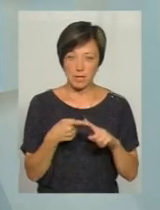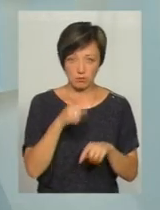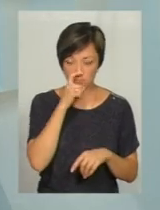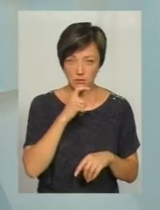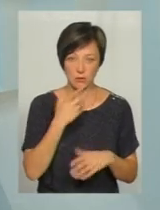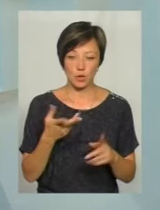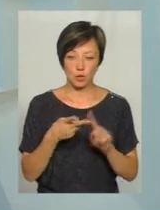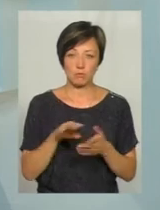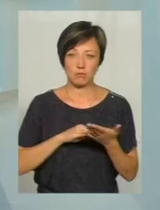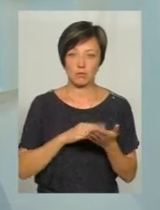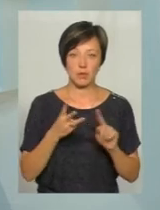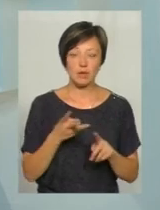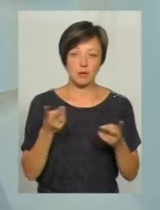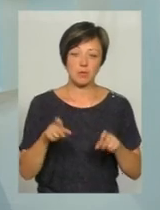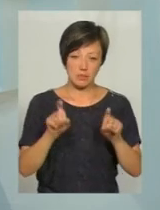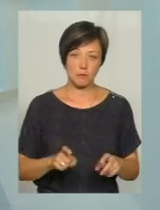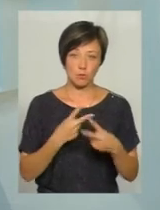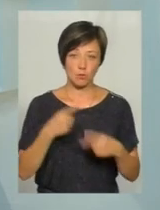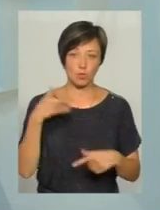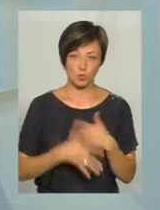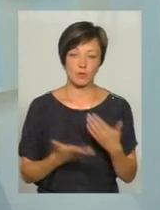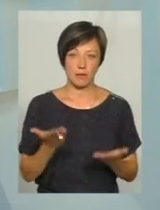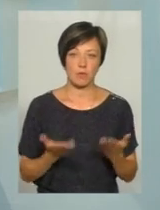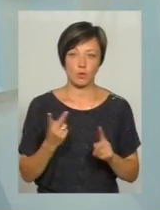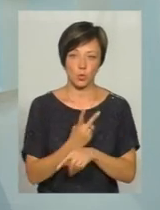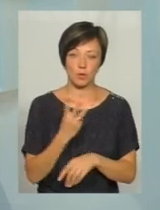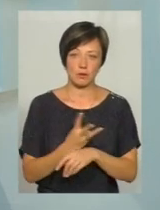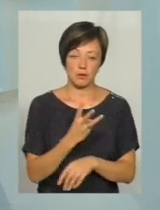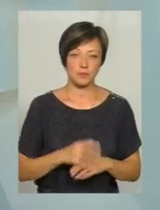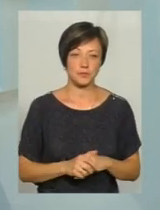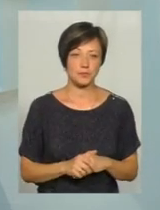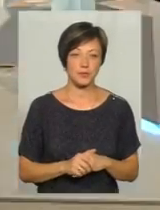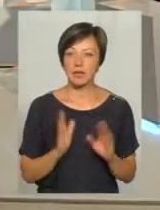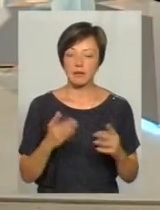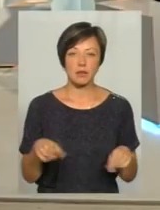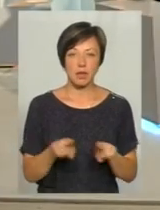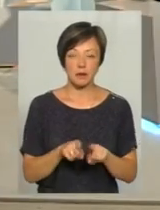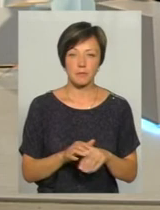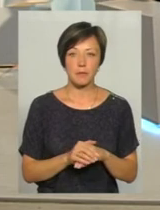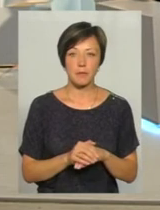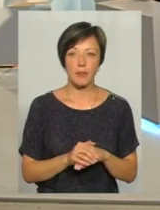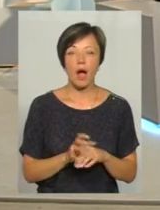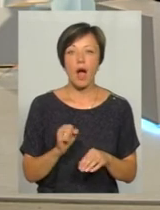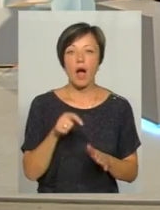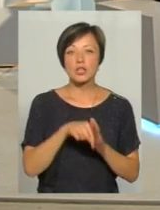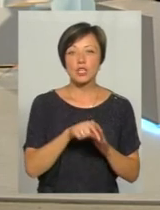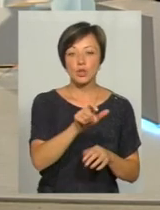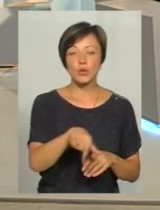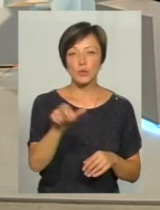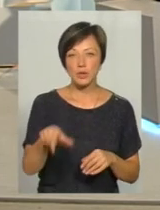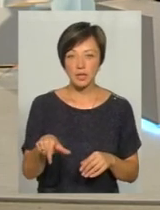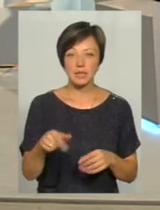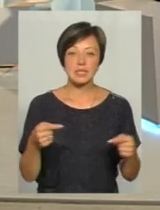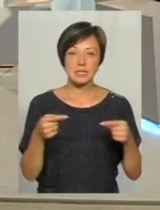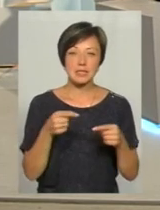раз, то тоді сидить в тюрмі, зрозуміє, напевно, в другий раз. Тобто тільки так. А роль співгромадян? Адже, ну, все ж